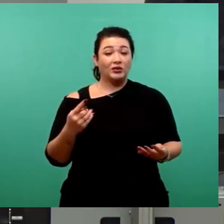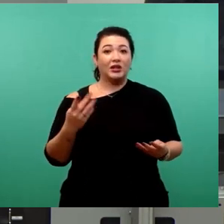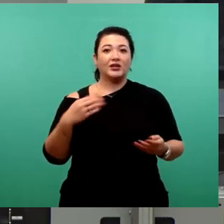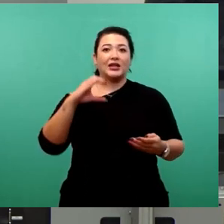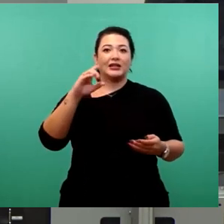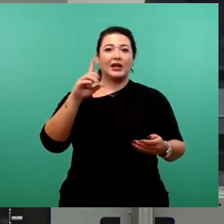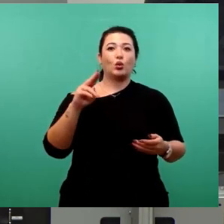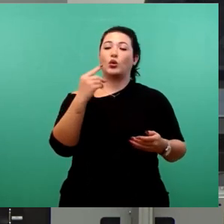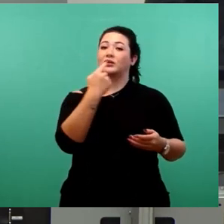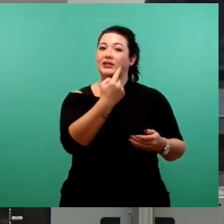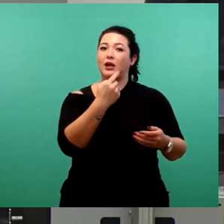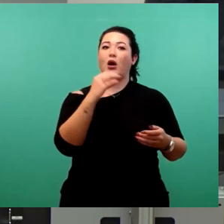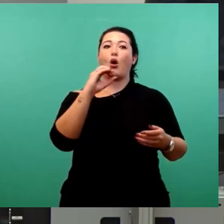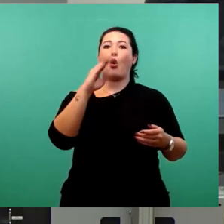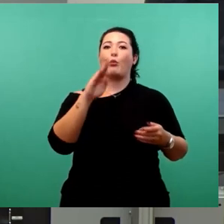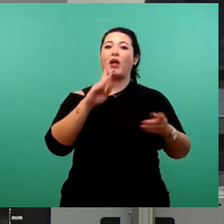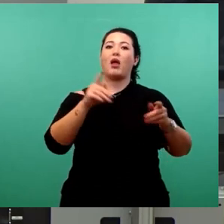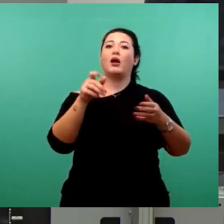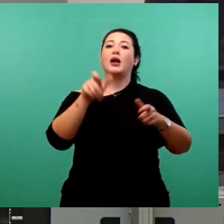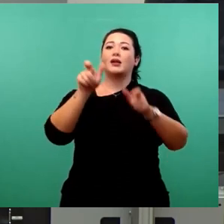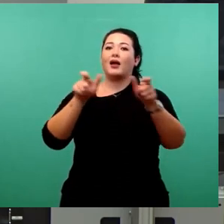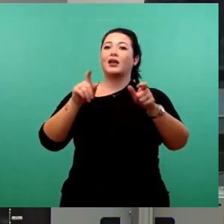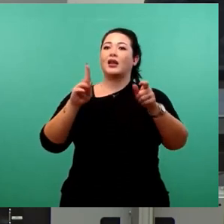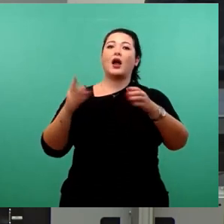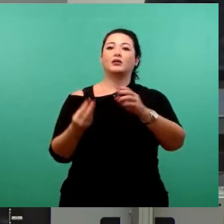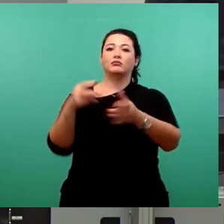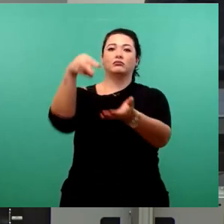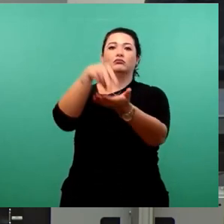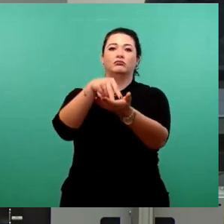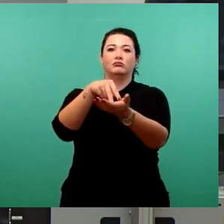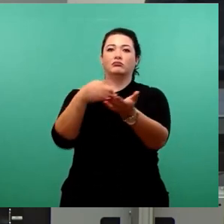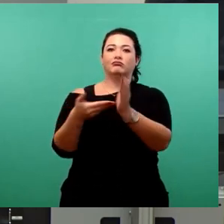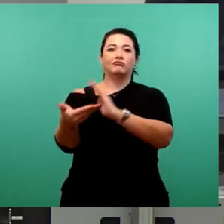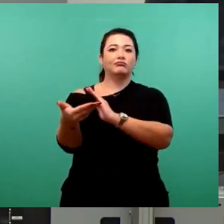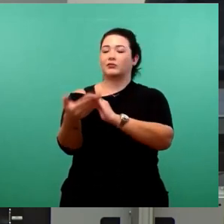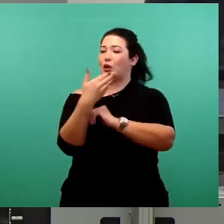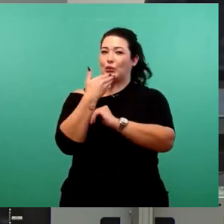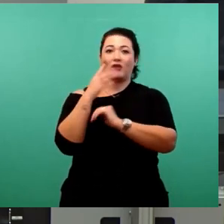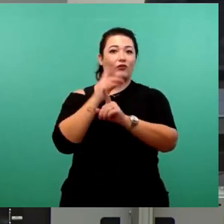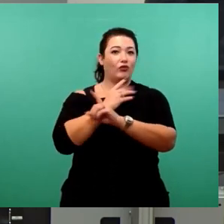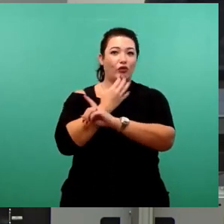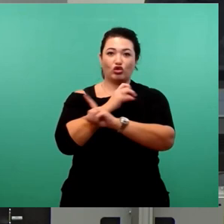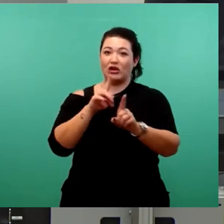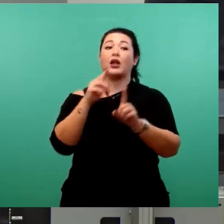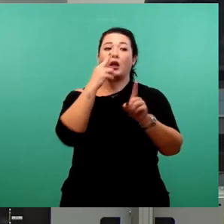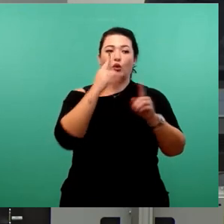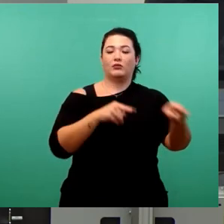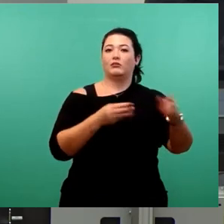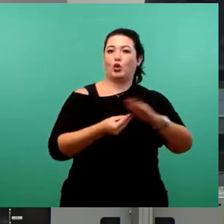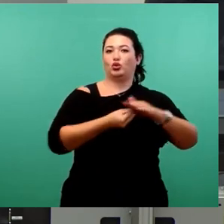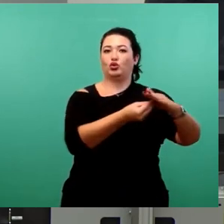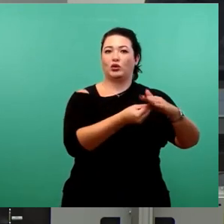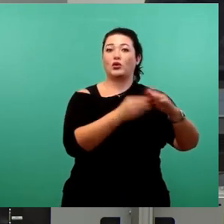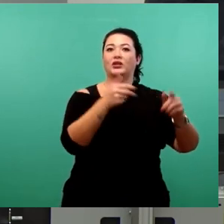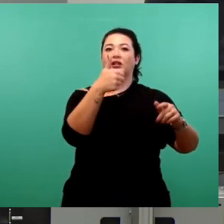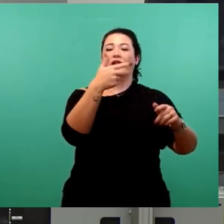eigenen OB-Kandidaten aufzustellen und stattdessen Dirk Hilbert zu unterstützen. Sie hat sich deshalb auch verweigert, eine Zweidrittelmehrheit gegen Hilberts